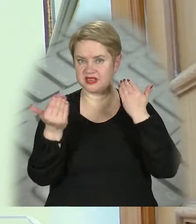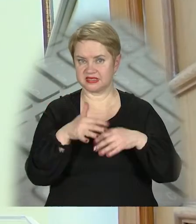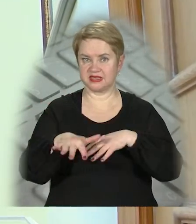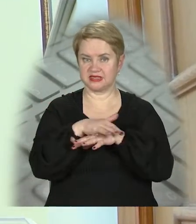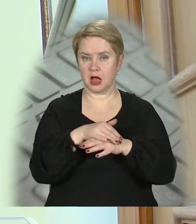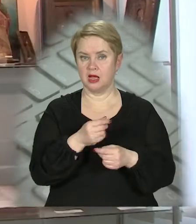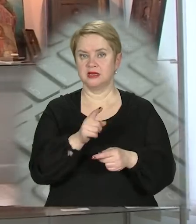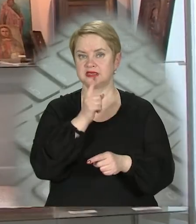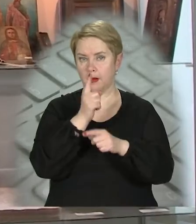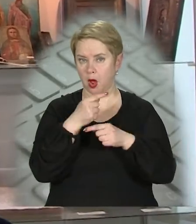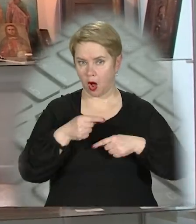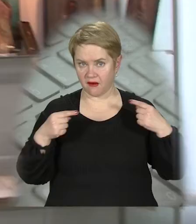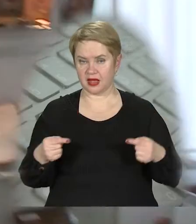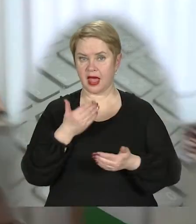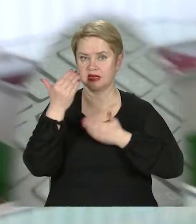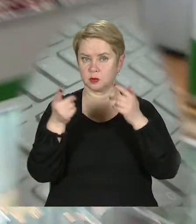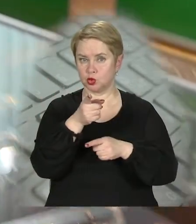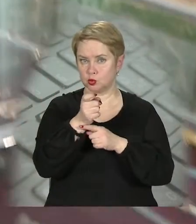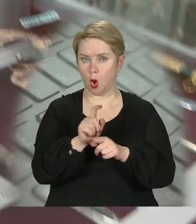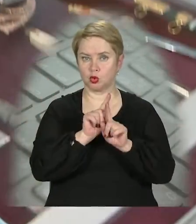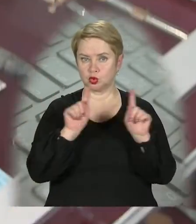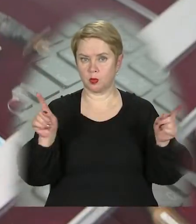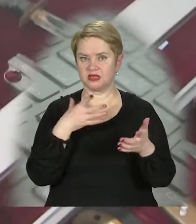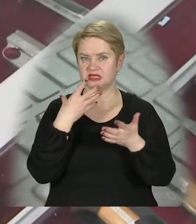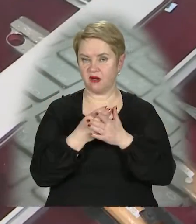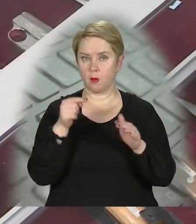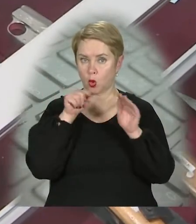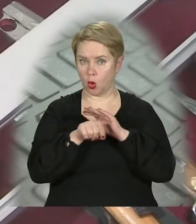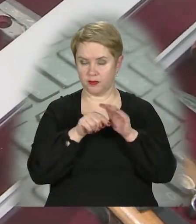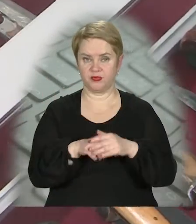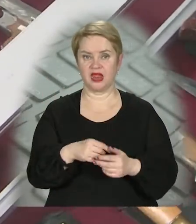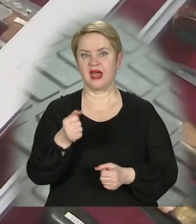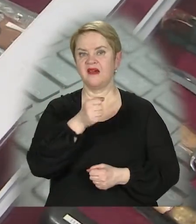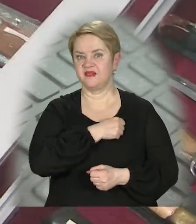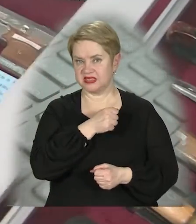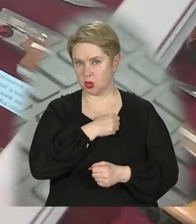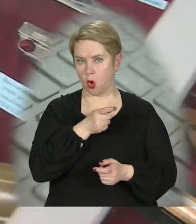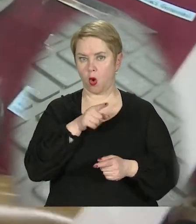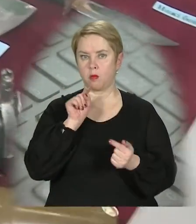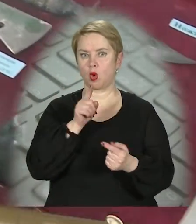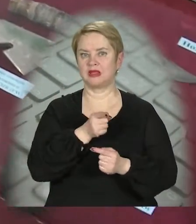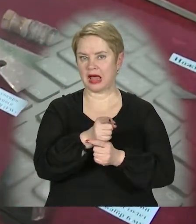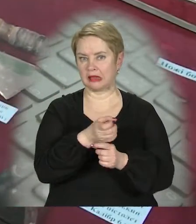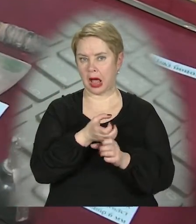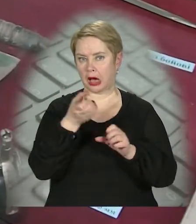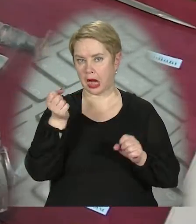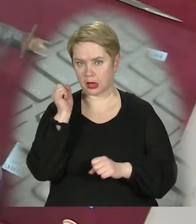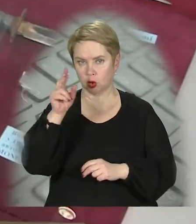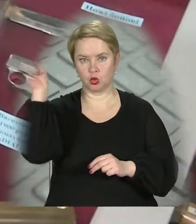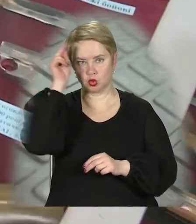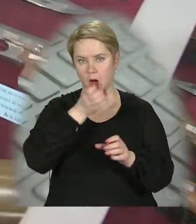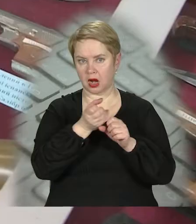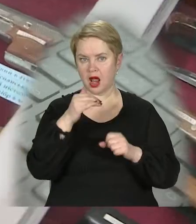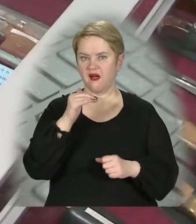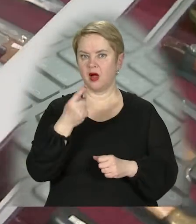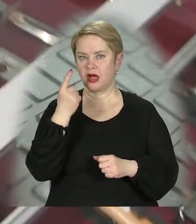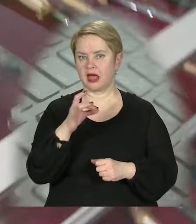зала з контрабандою, а експозиція зброї особлива у своєму роді. І військова протитанкова граната, і учбові гранати